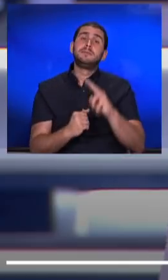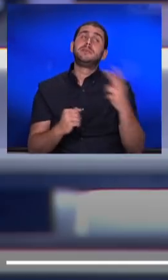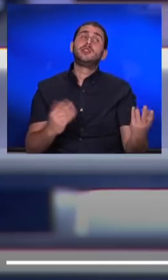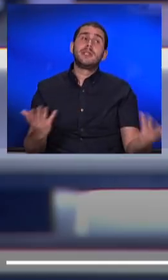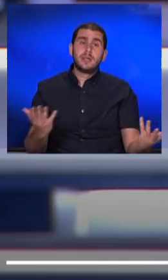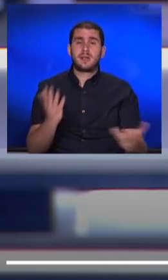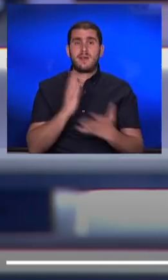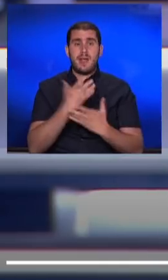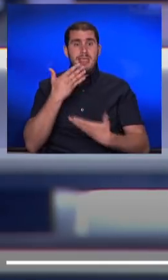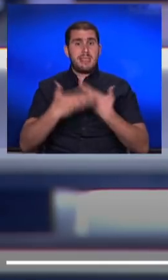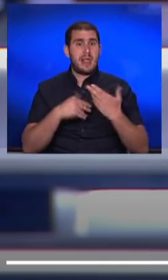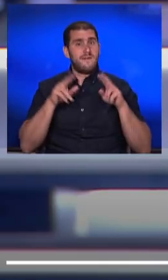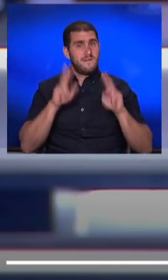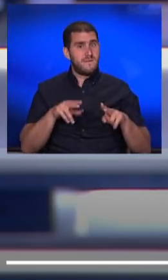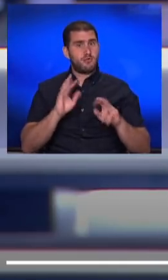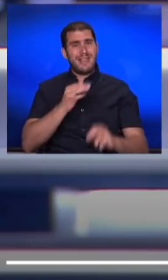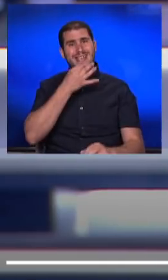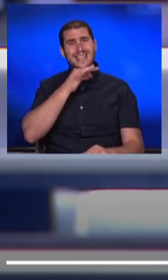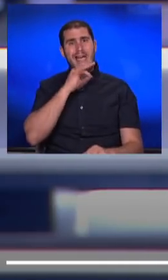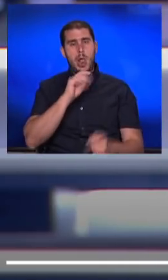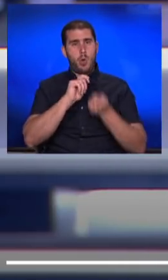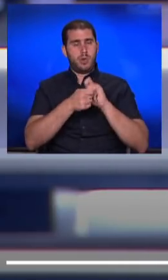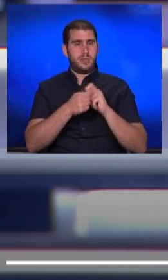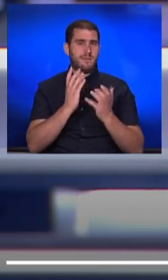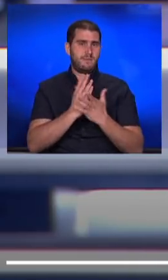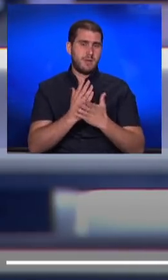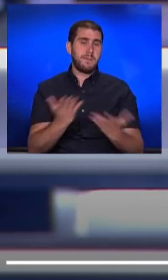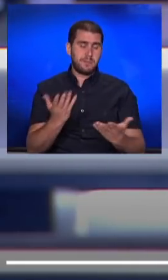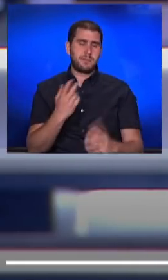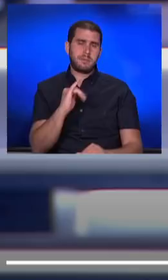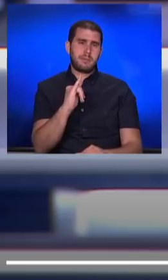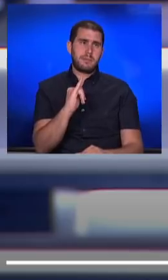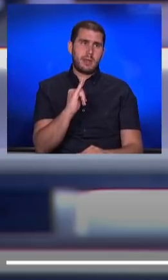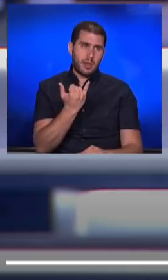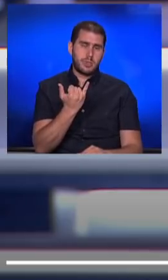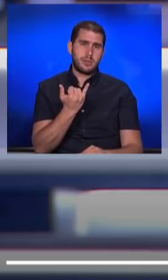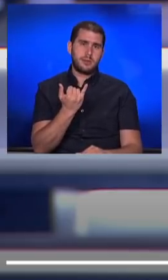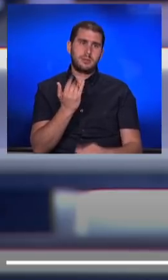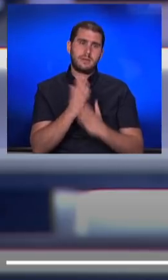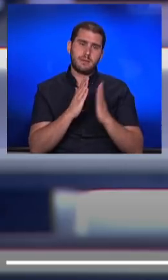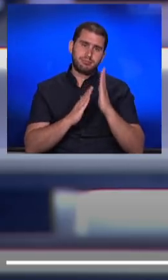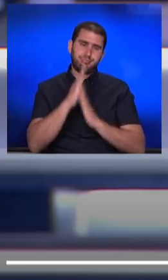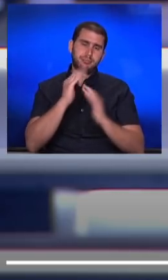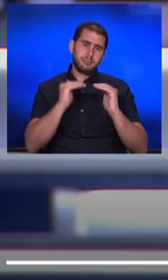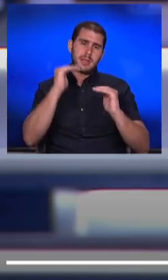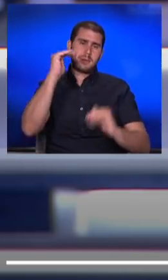עברנו תהליך מאוד משמעותי של התייעלות, כך שאנחנו בהחלט צפים מעל המים. כמה זמן תצליחו